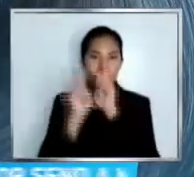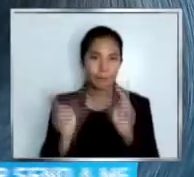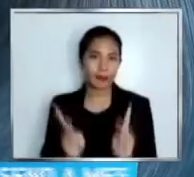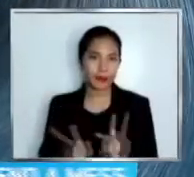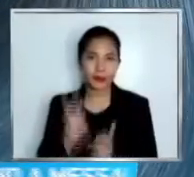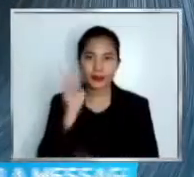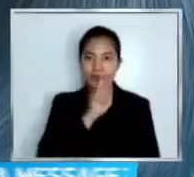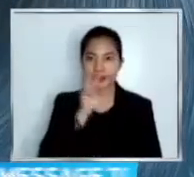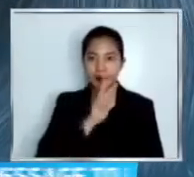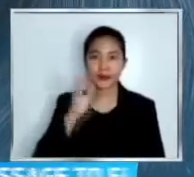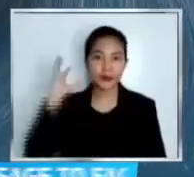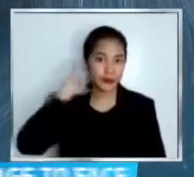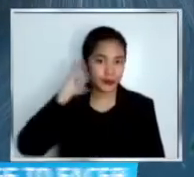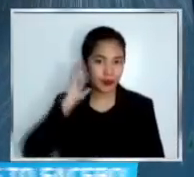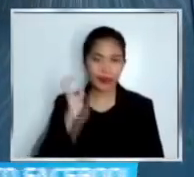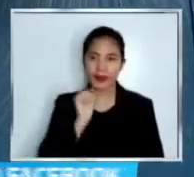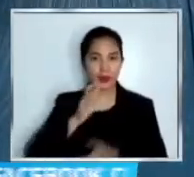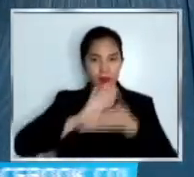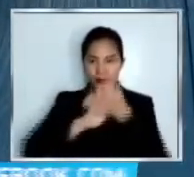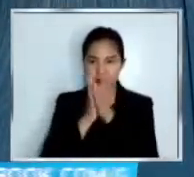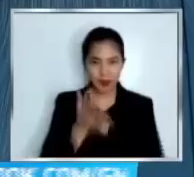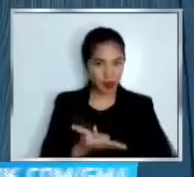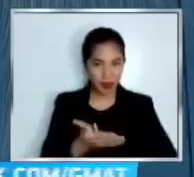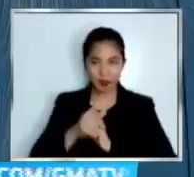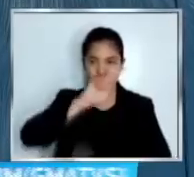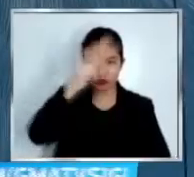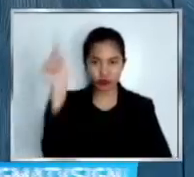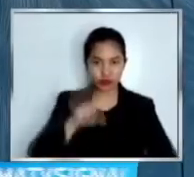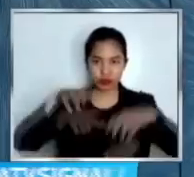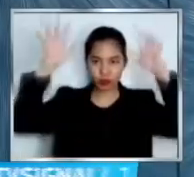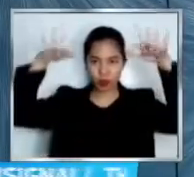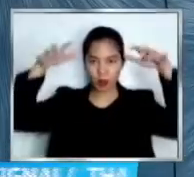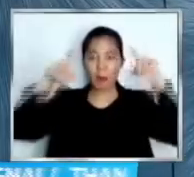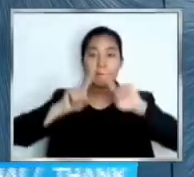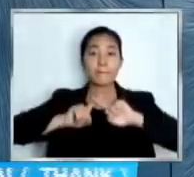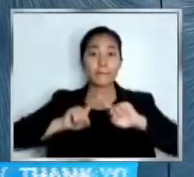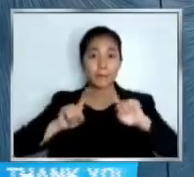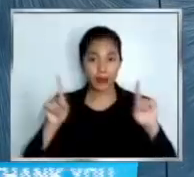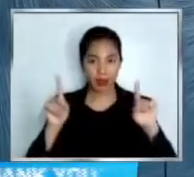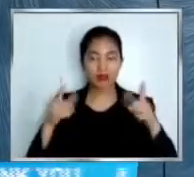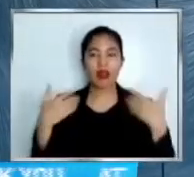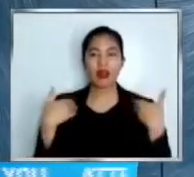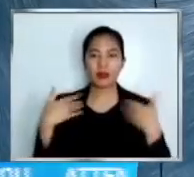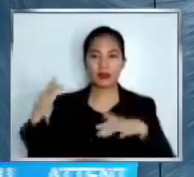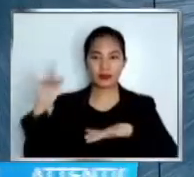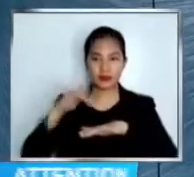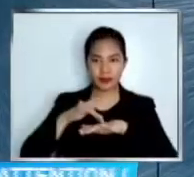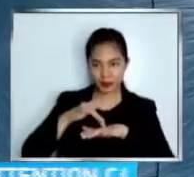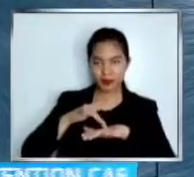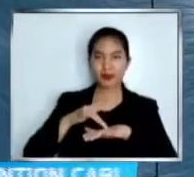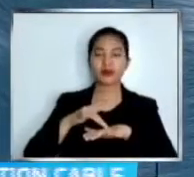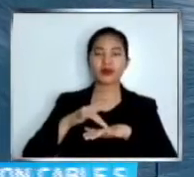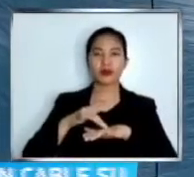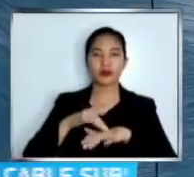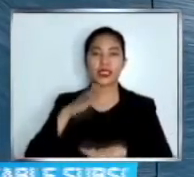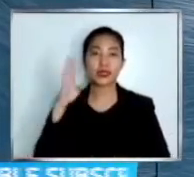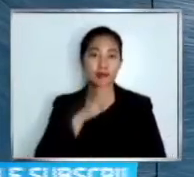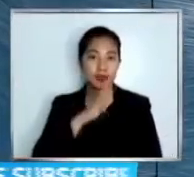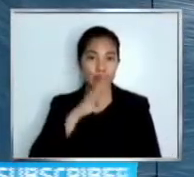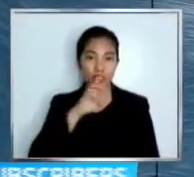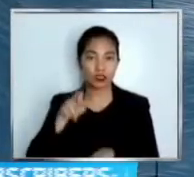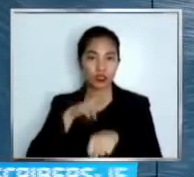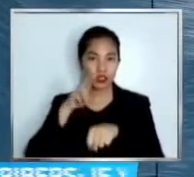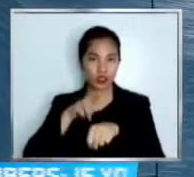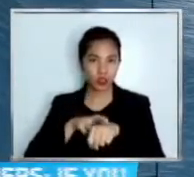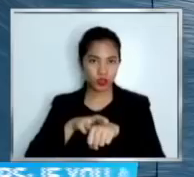maging bagyo ng LPA pero inaasahang lalapit sa Bicol Region. May posibilidad din na hindi ito tatama sa